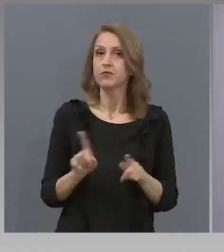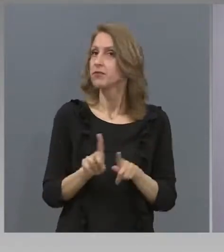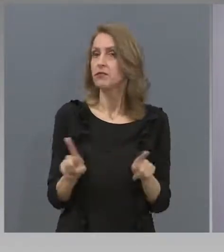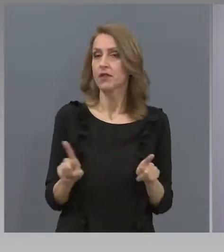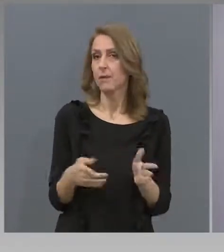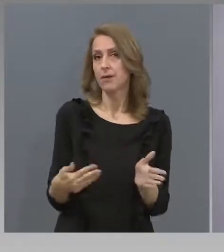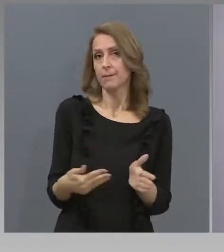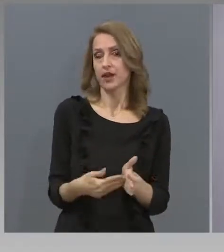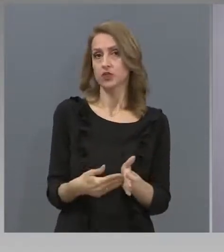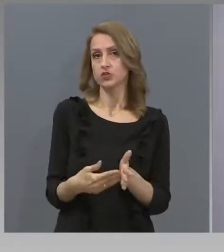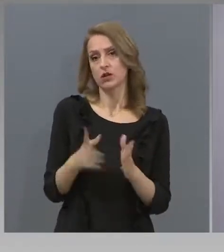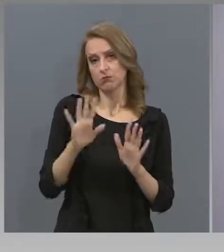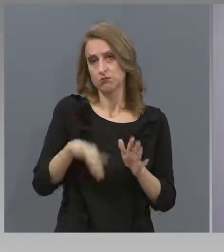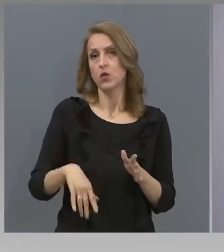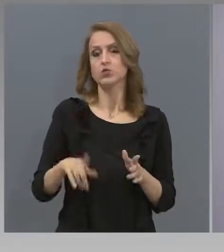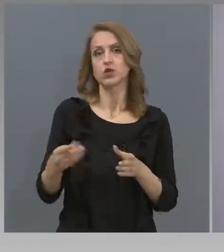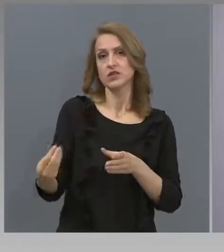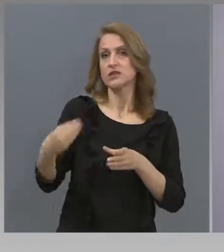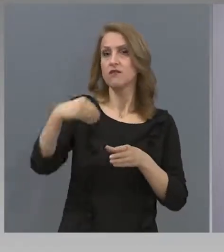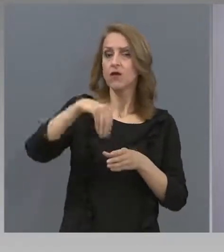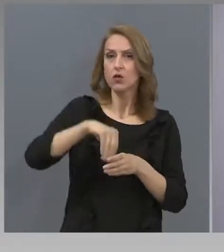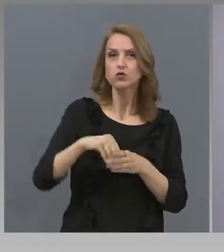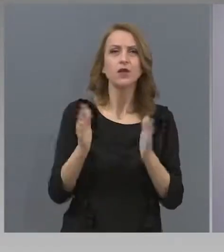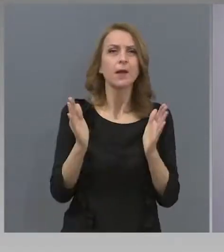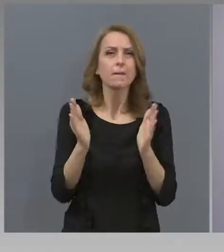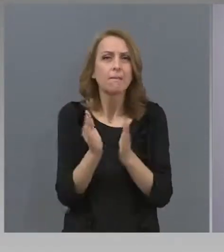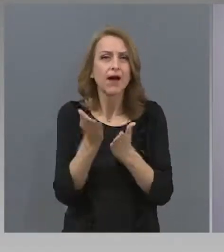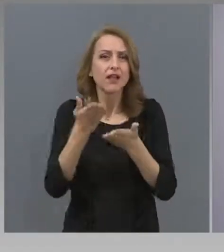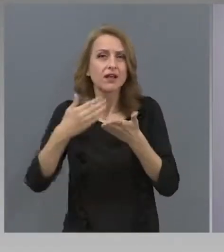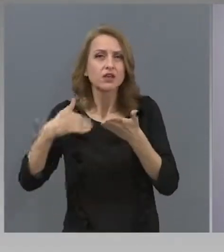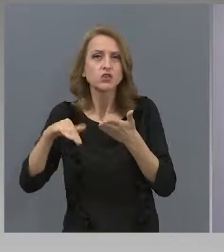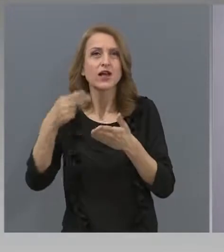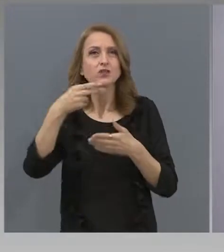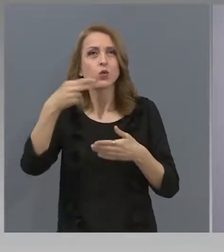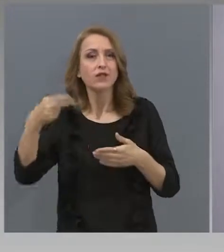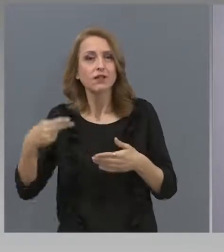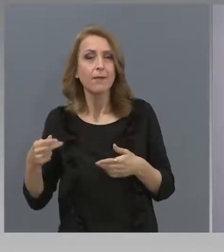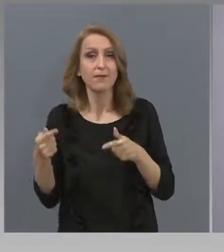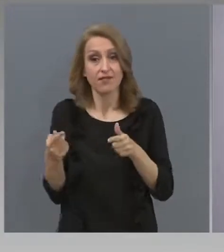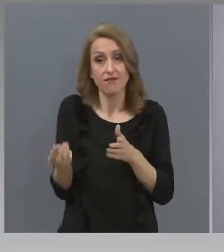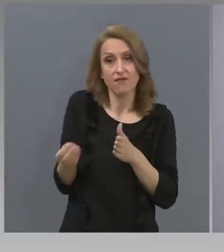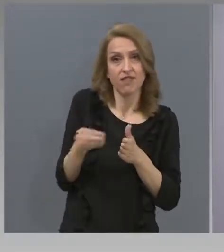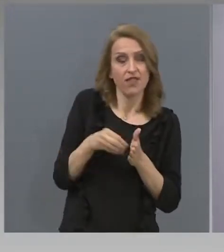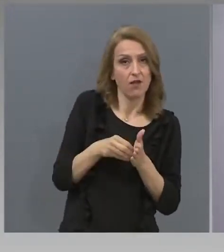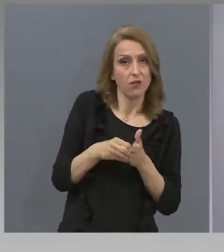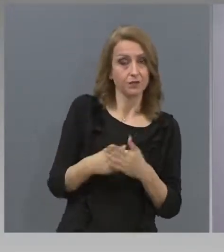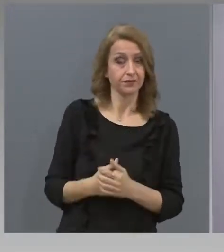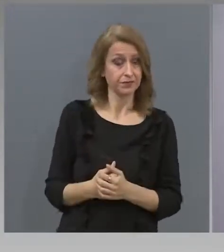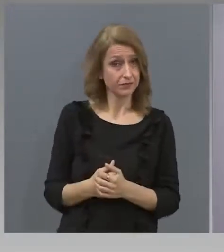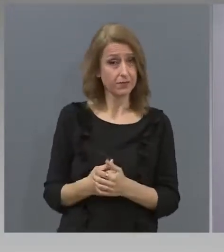да бъдат включени малка част от темите в него. Учението е,